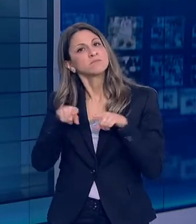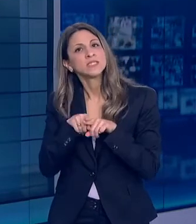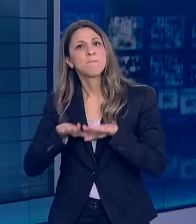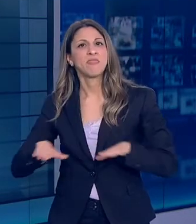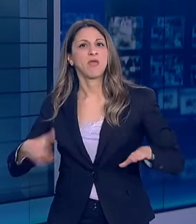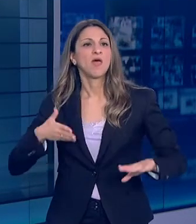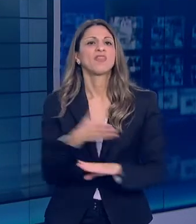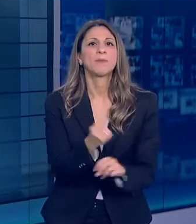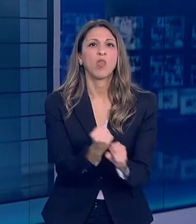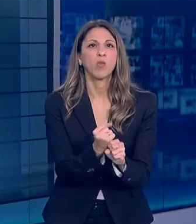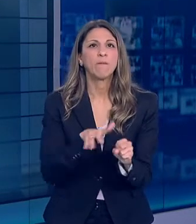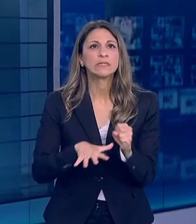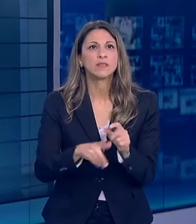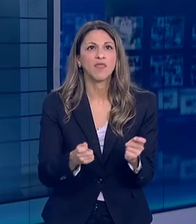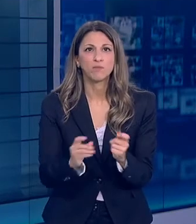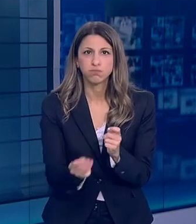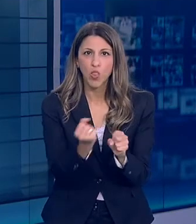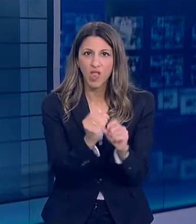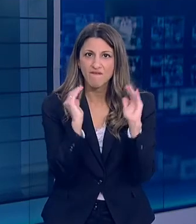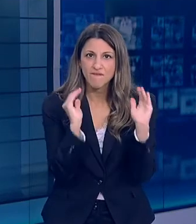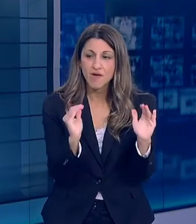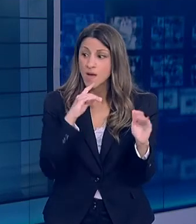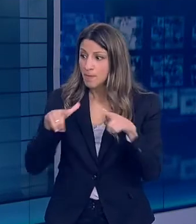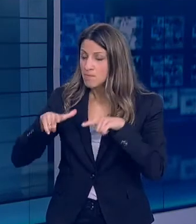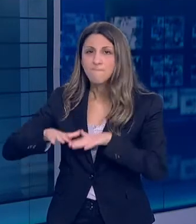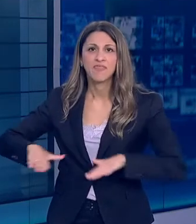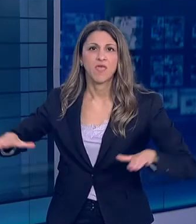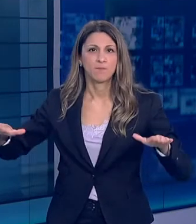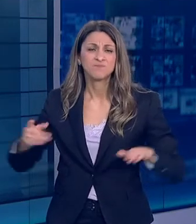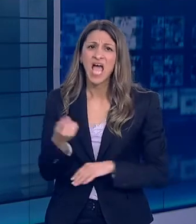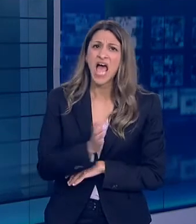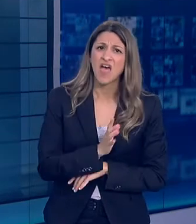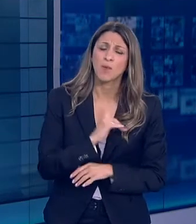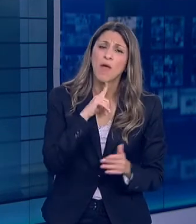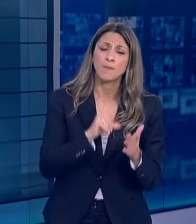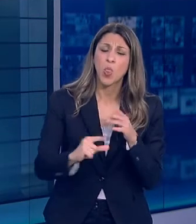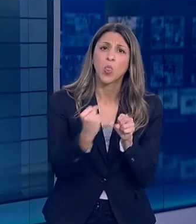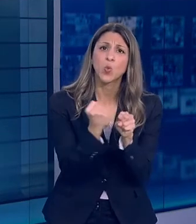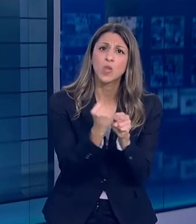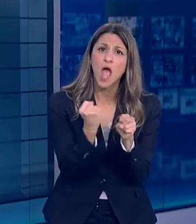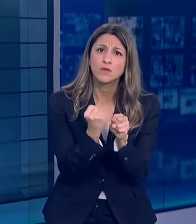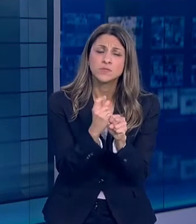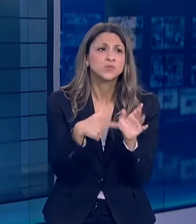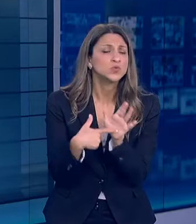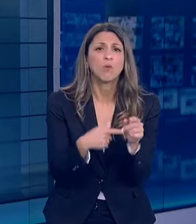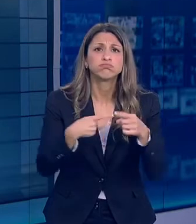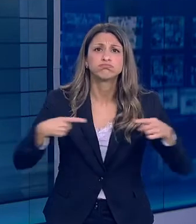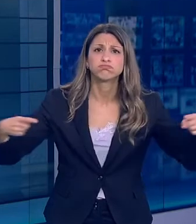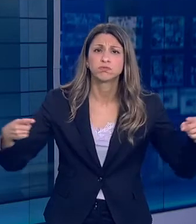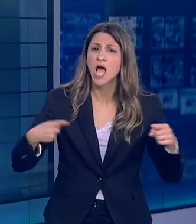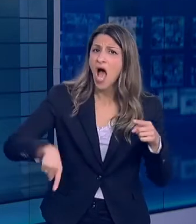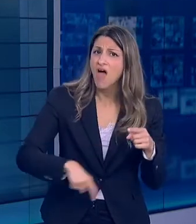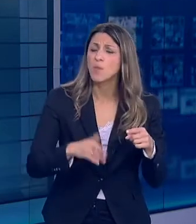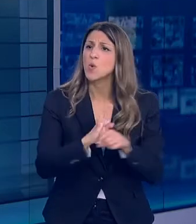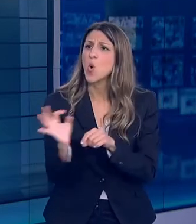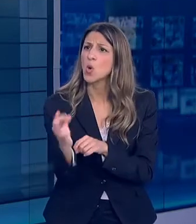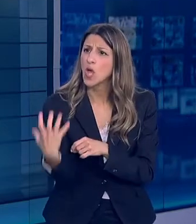αγωνιώντας για το εργασιακό τους μέλλον των συμπολιτών μας που δεν έμειναν σπίτι γιατί έπρεπε να εργαστούν όλο αυτό το διάστημα για όλους μας των αφανών υρώων